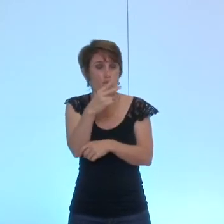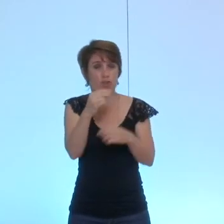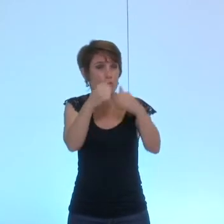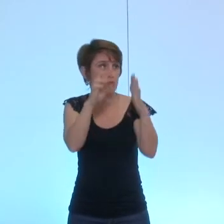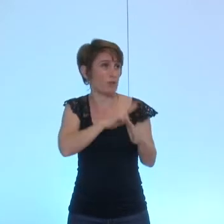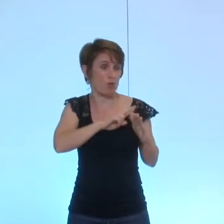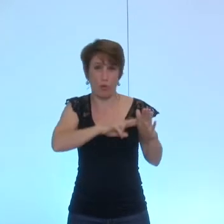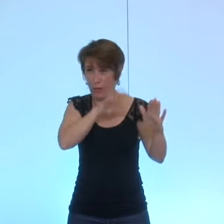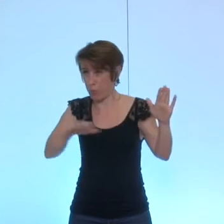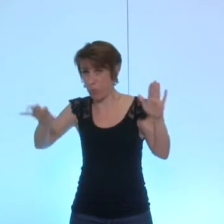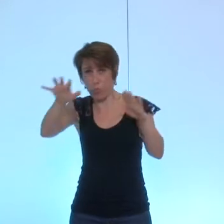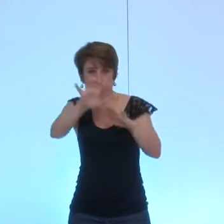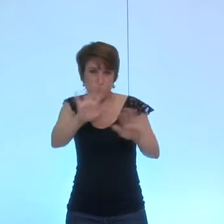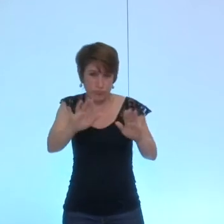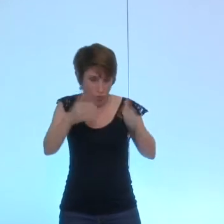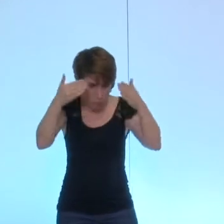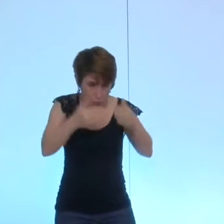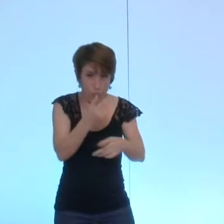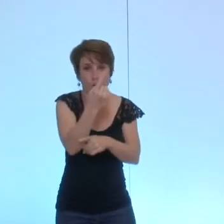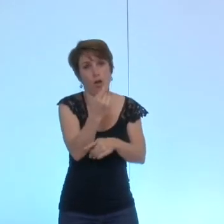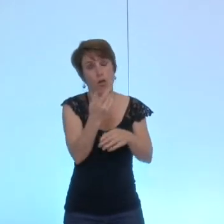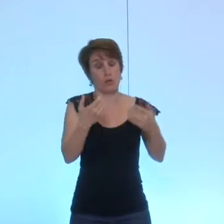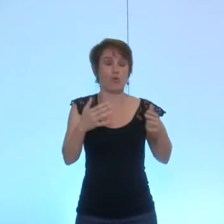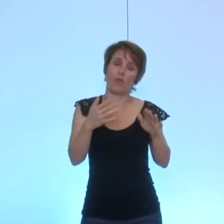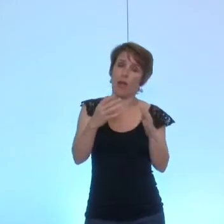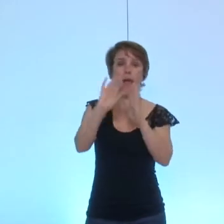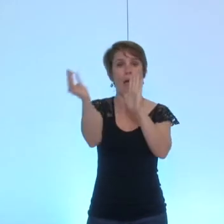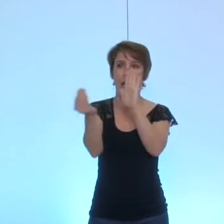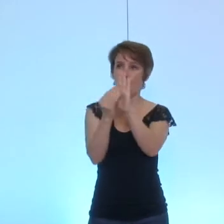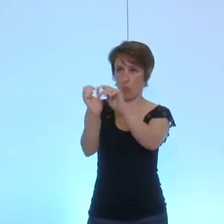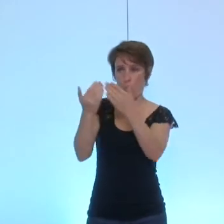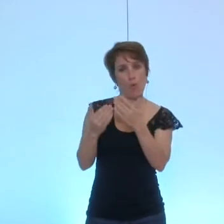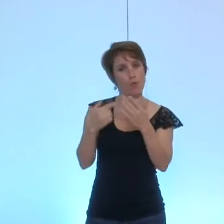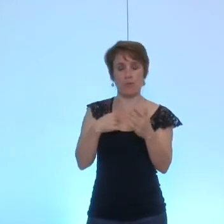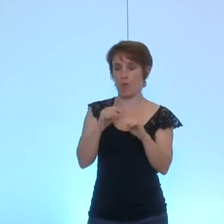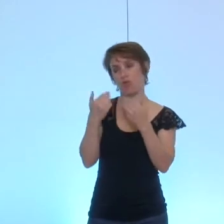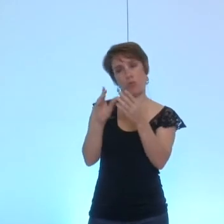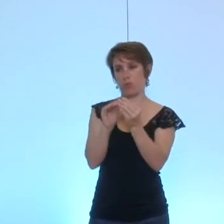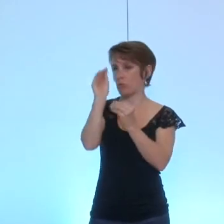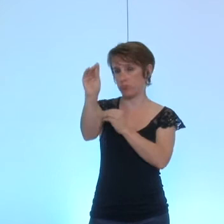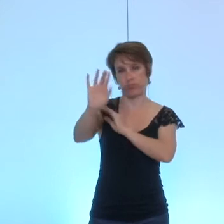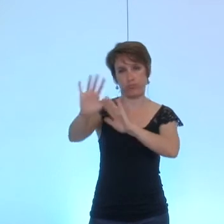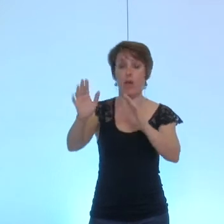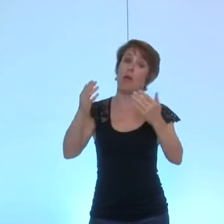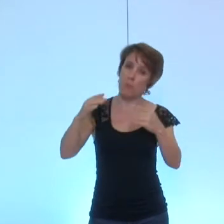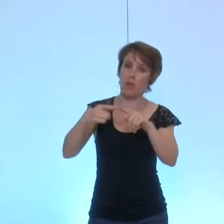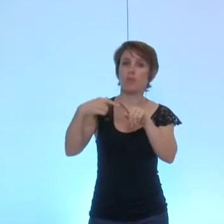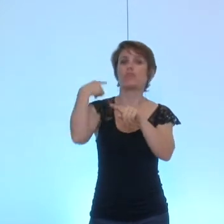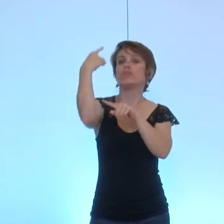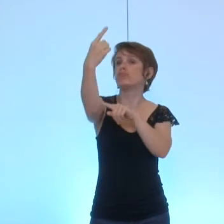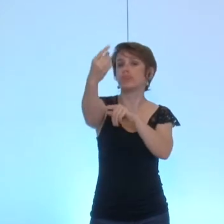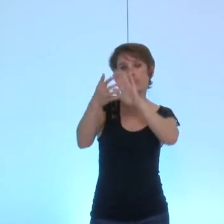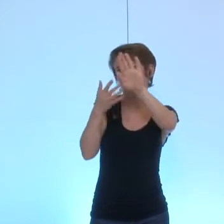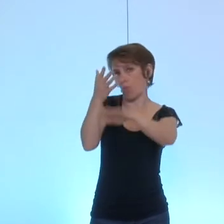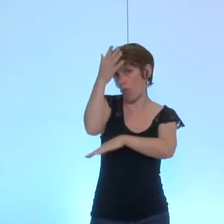territoire je propose que nous repoussions l'amendement proposé mais par contre nous aurons bien l'occasion à un